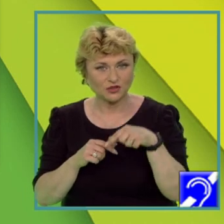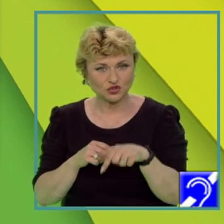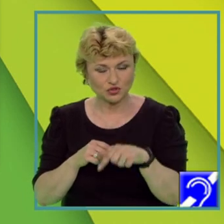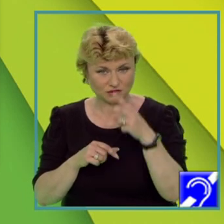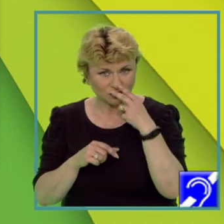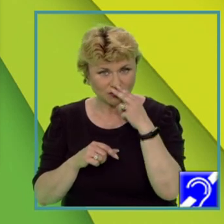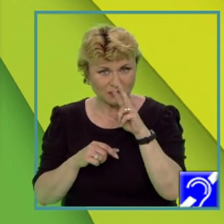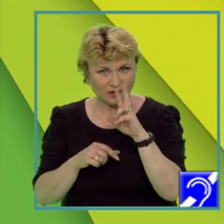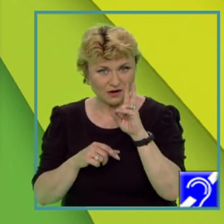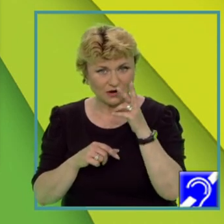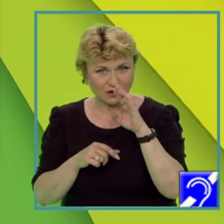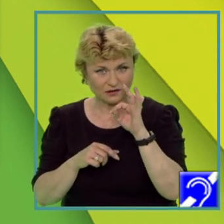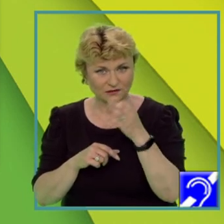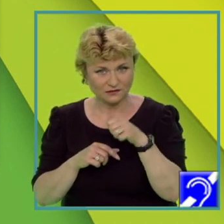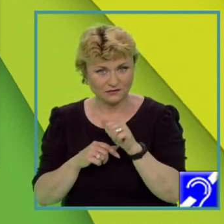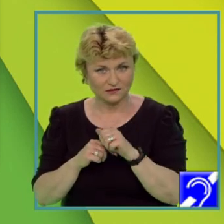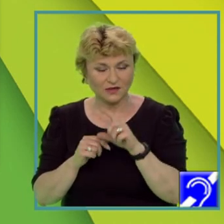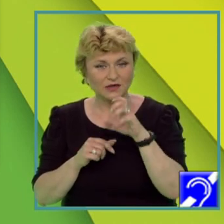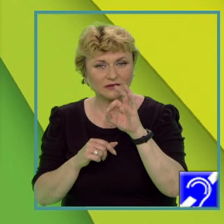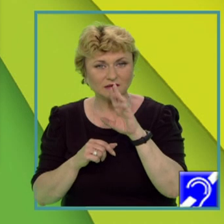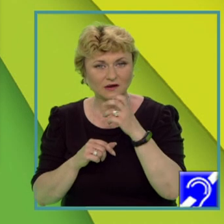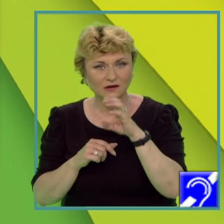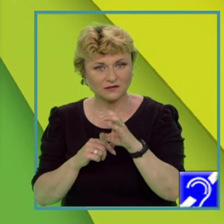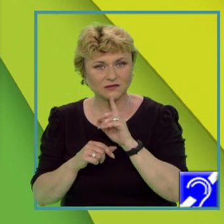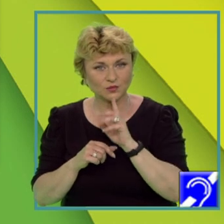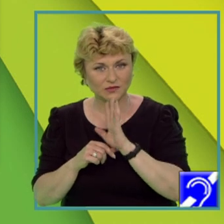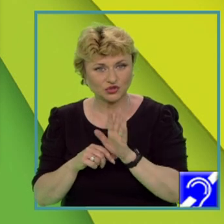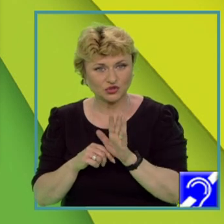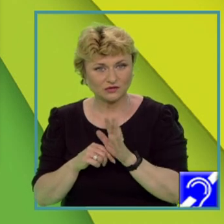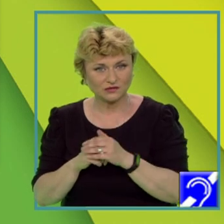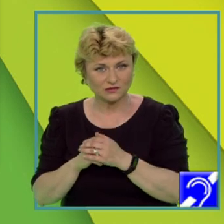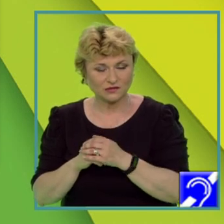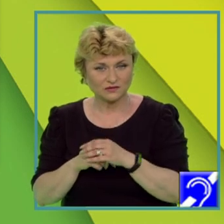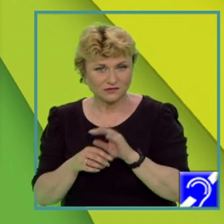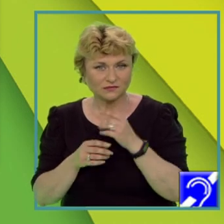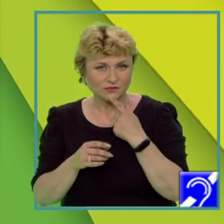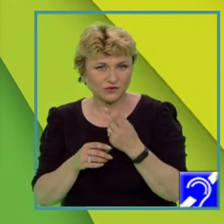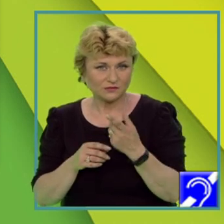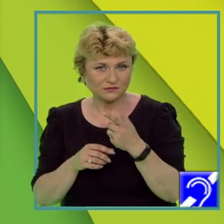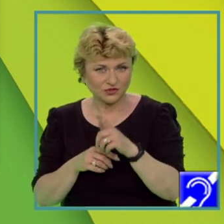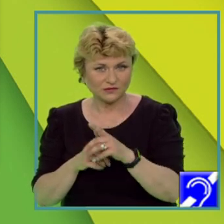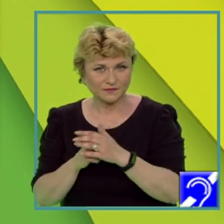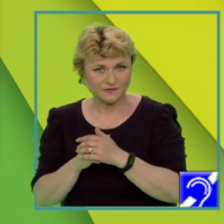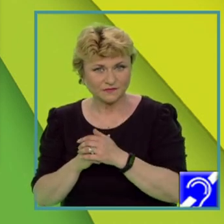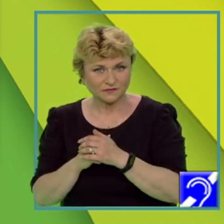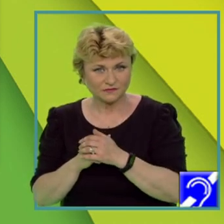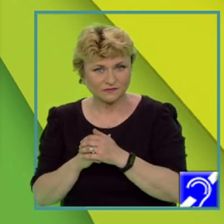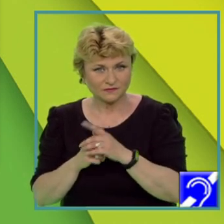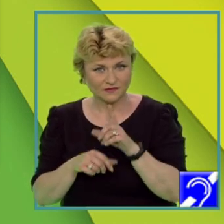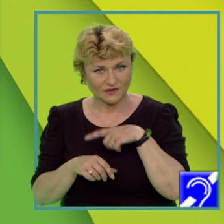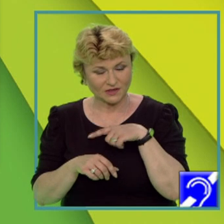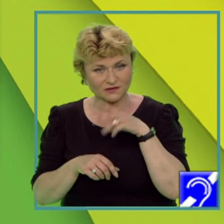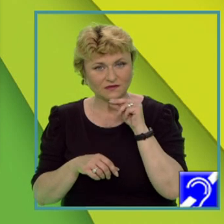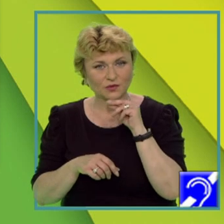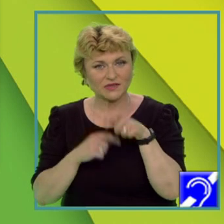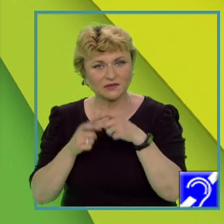hartă cu litera G se numește. Identificăm G. Este vorba despre Munte